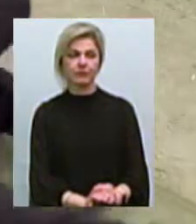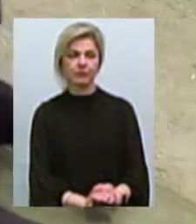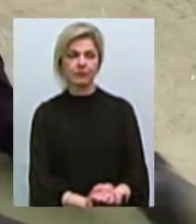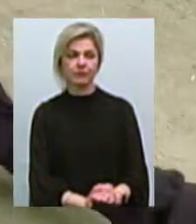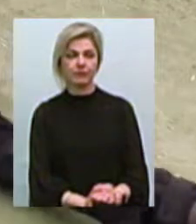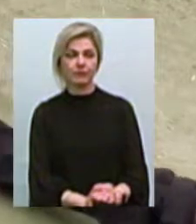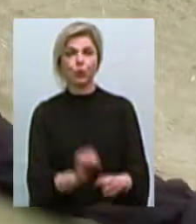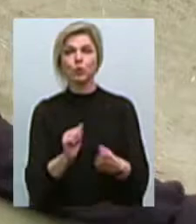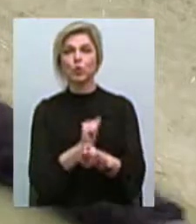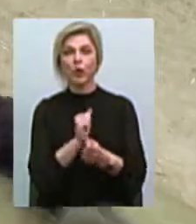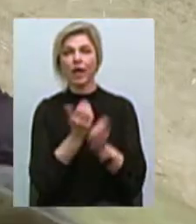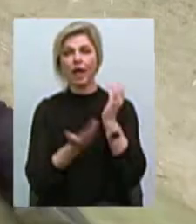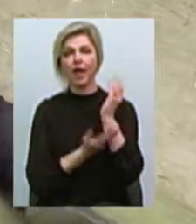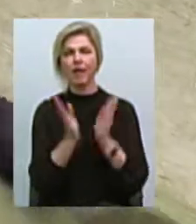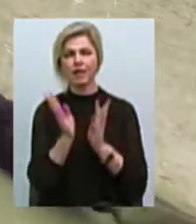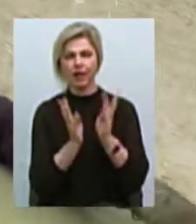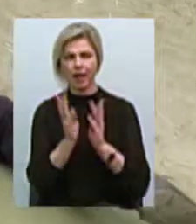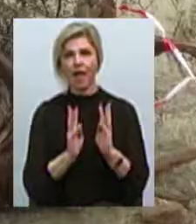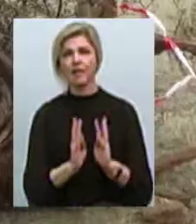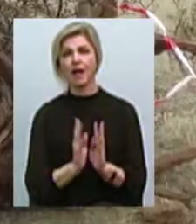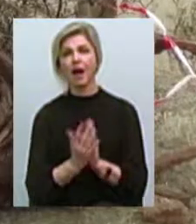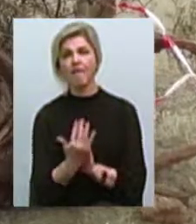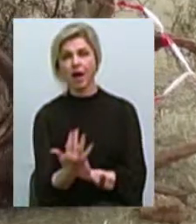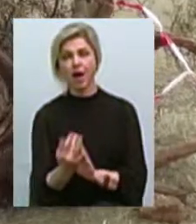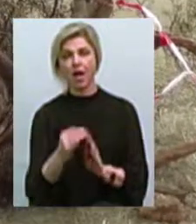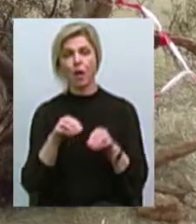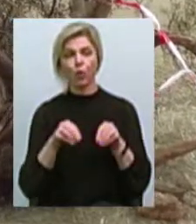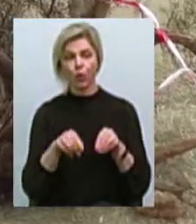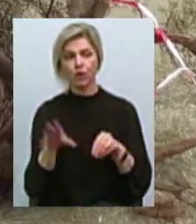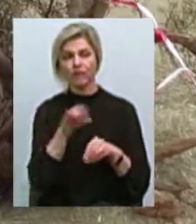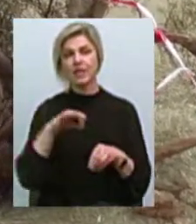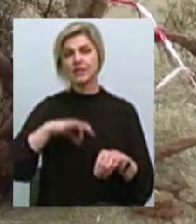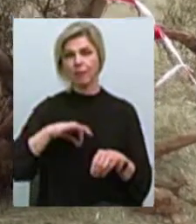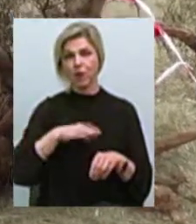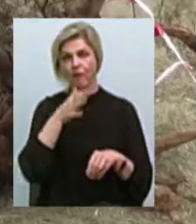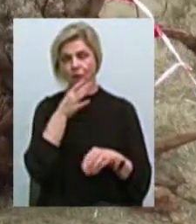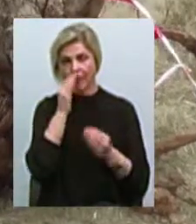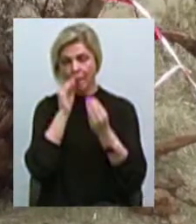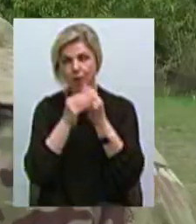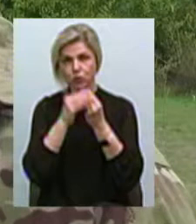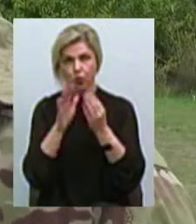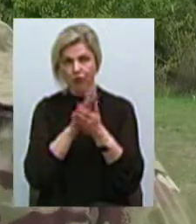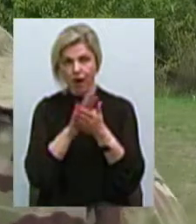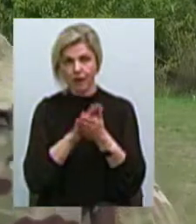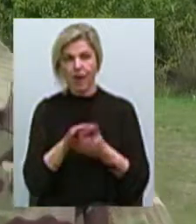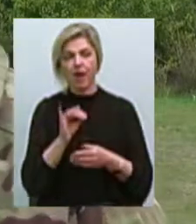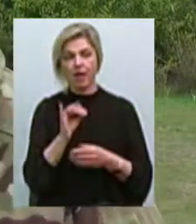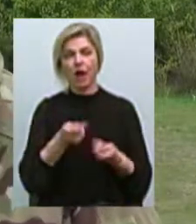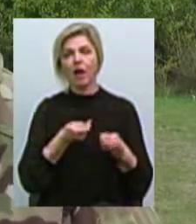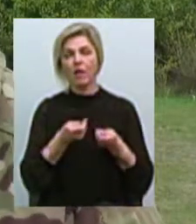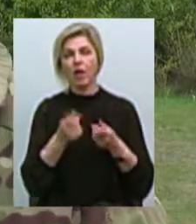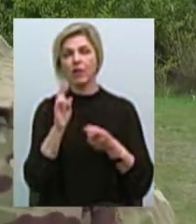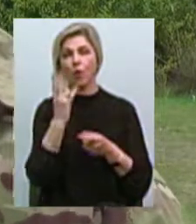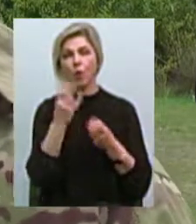Сухі гілки дерев, трава, ґрунт – усе це використовували учасники змагання під час маскування місцевості. Керівник Миколаївської